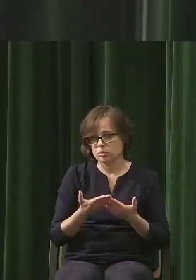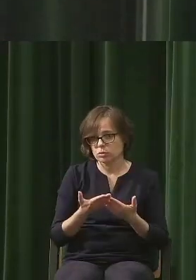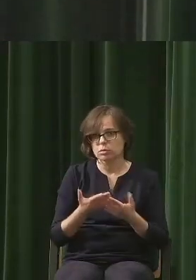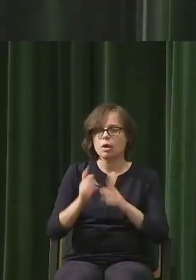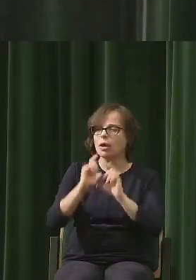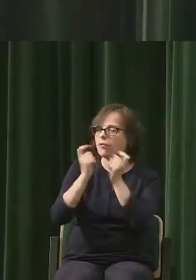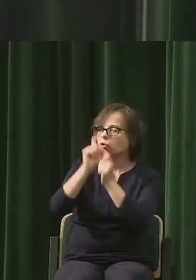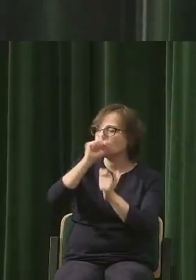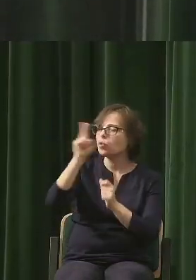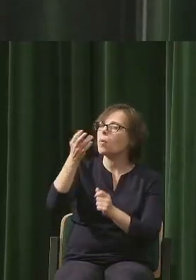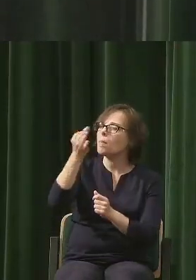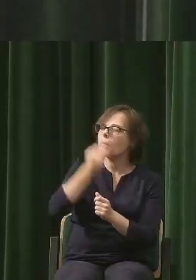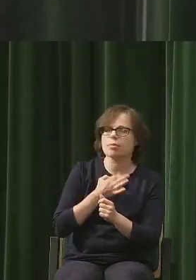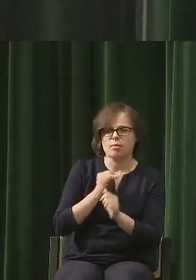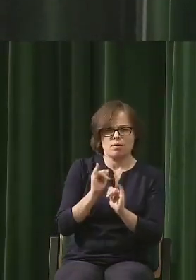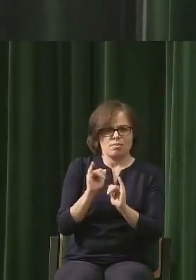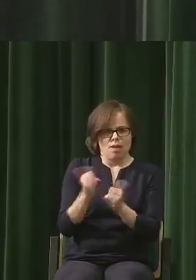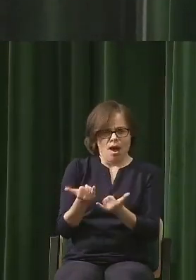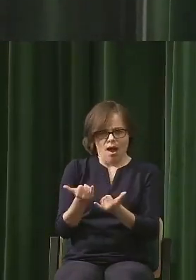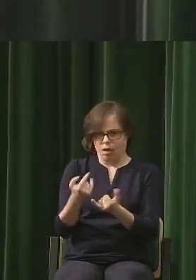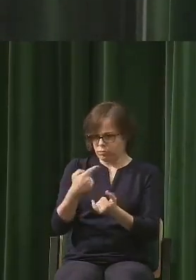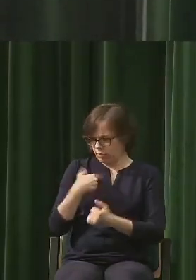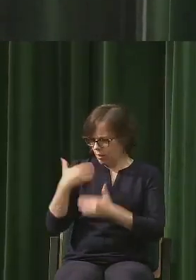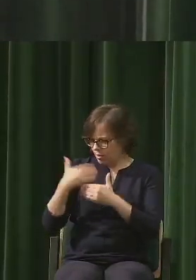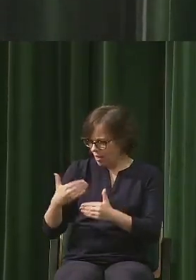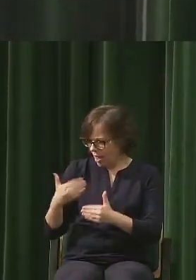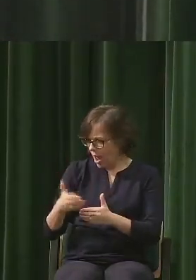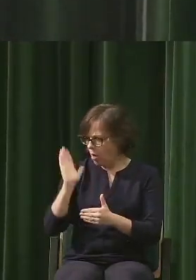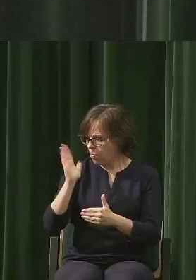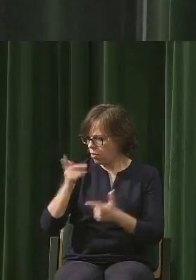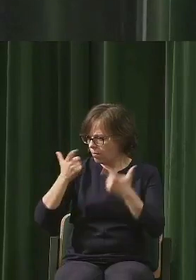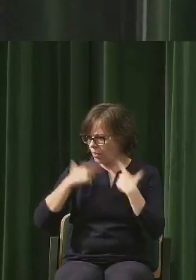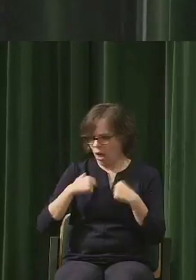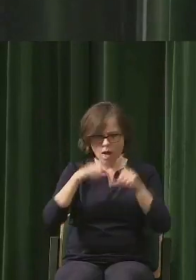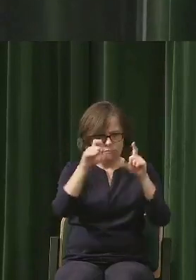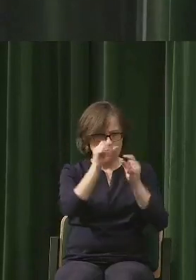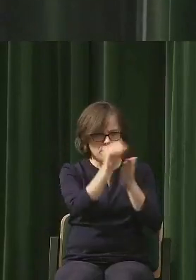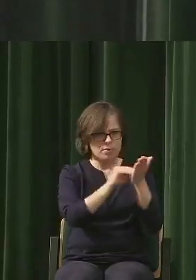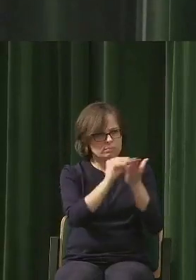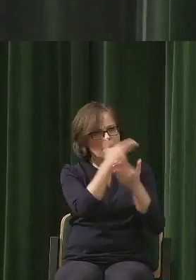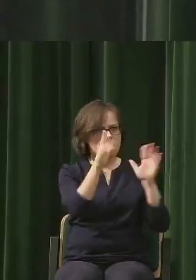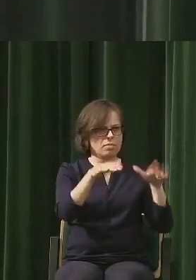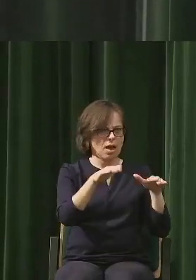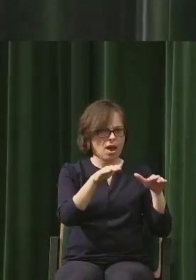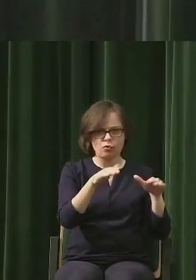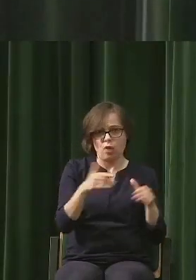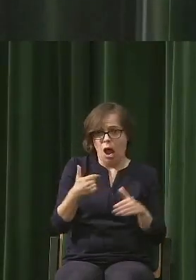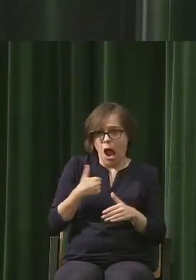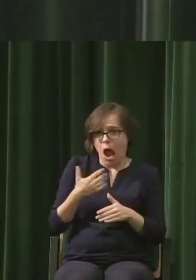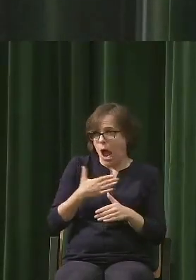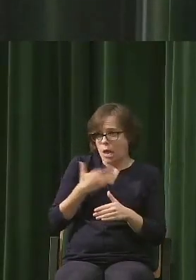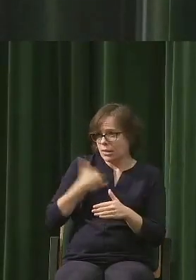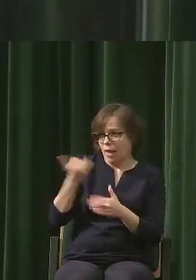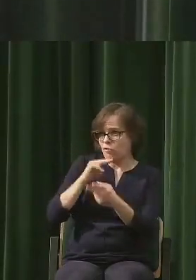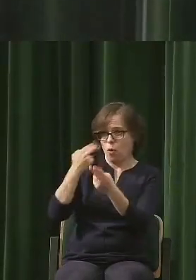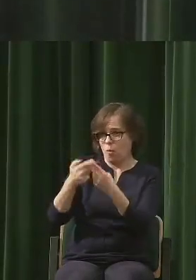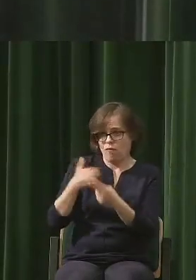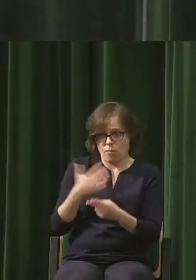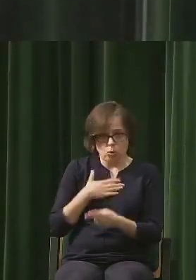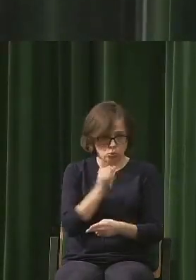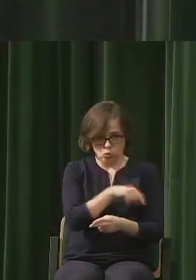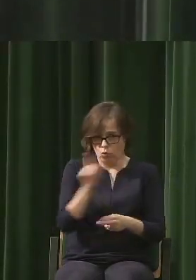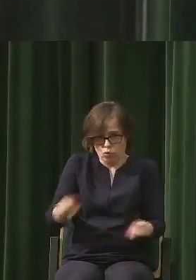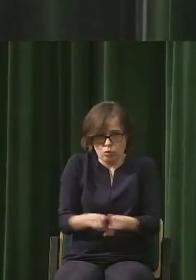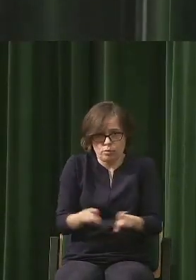to się stało, że zajmowałem się teatrem, a zacząłem pisać o ptaszkach. Dla mnie to jest jedno i to samo, że zacytuję takie piękne